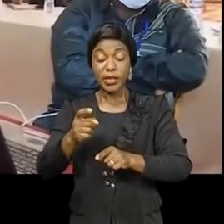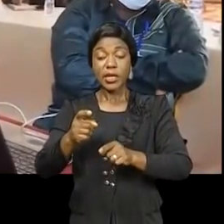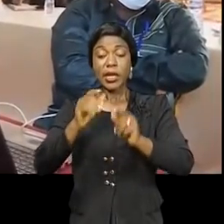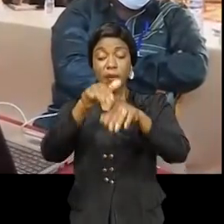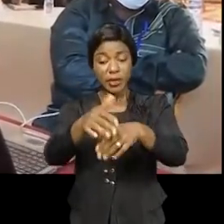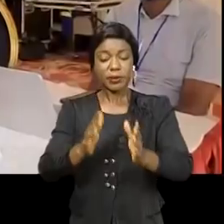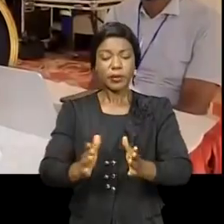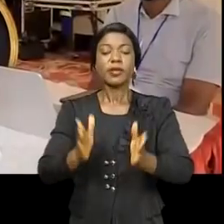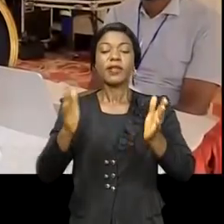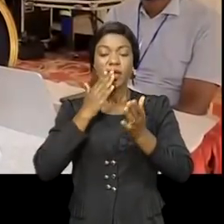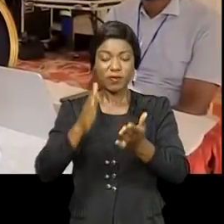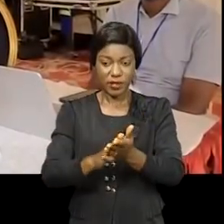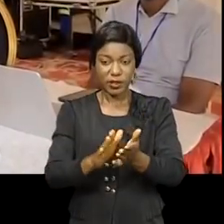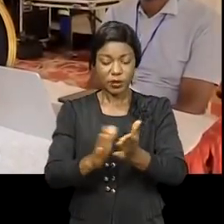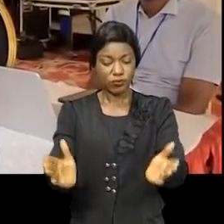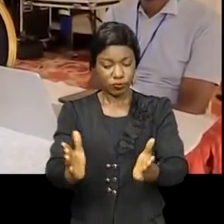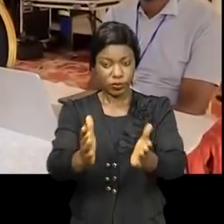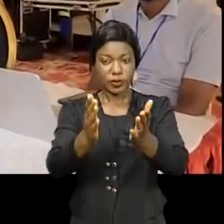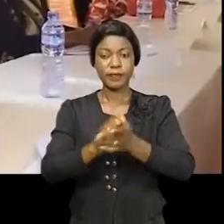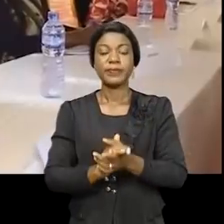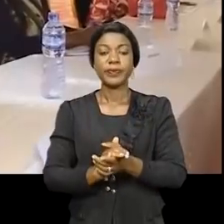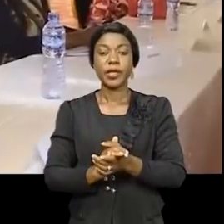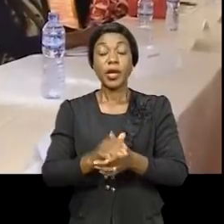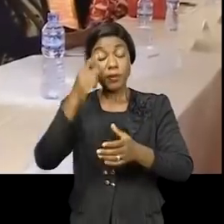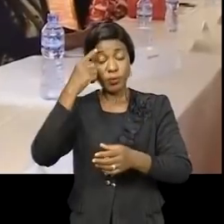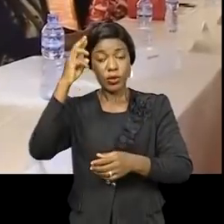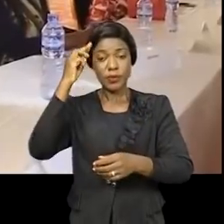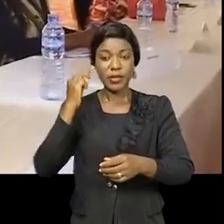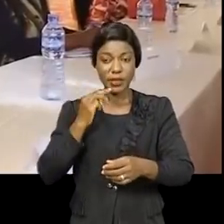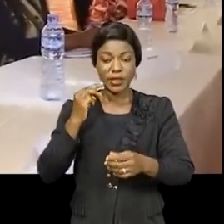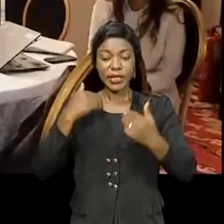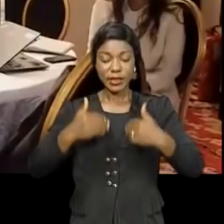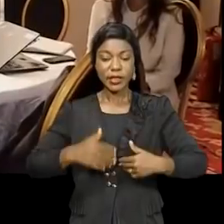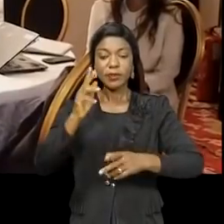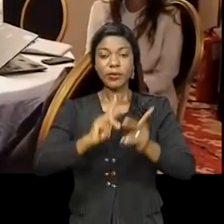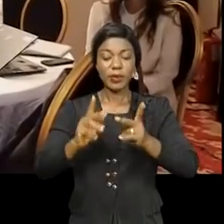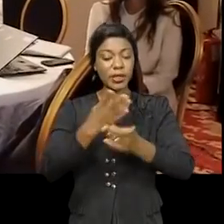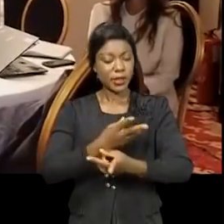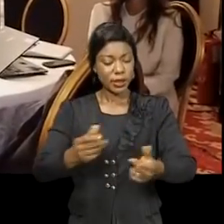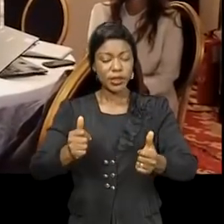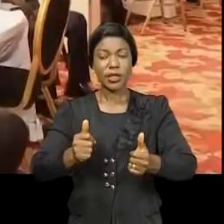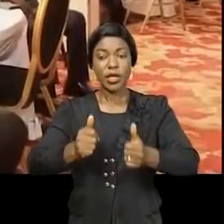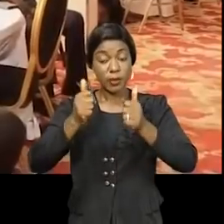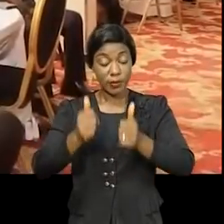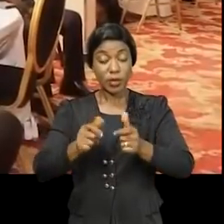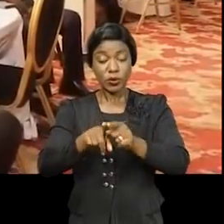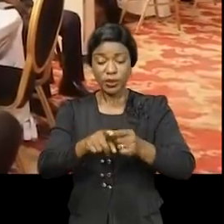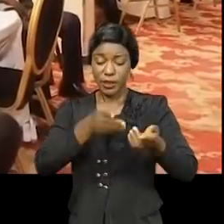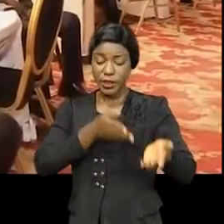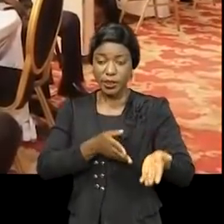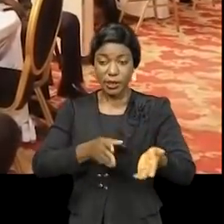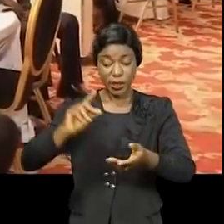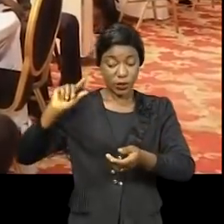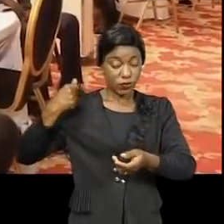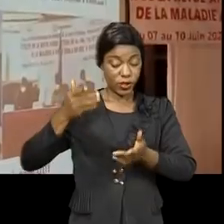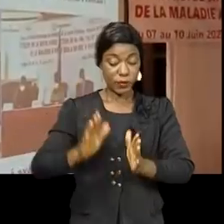et la contribution à cet exercice scientifique. Pour le ministre de la Santé publique, les résultats de cette revue pourront aider le gouvernement de la